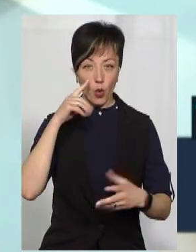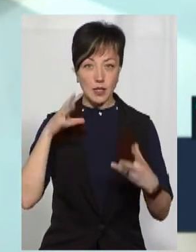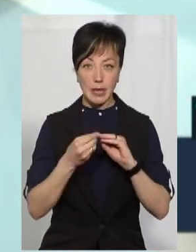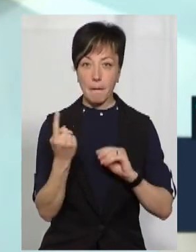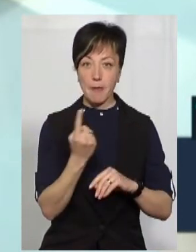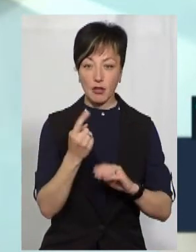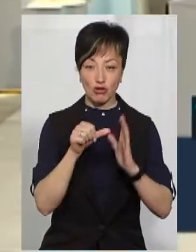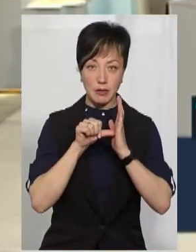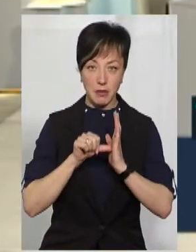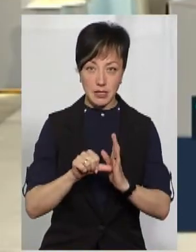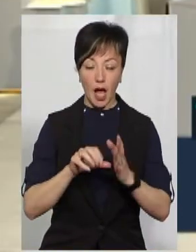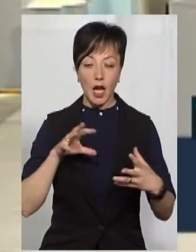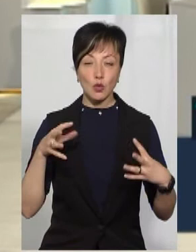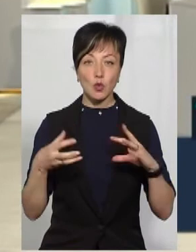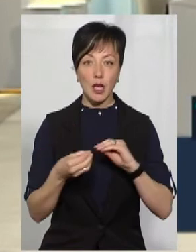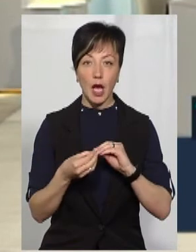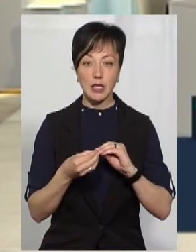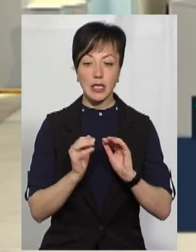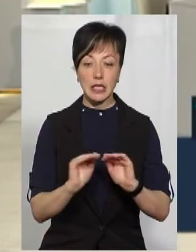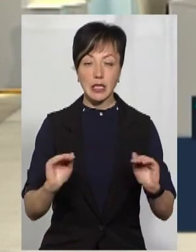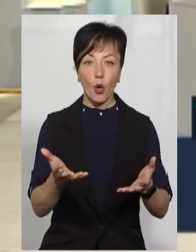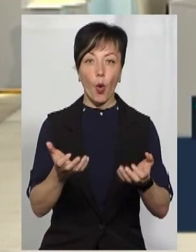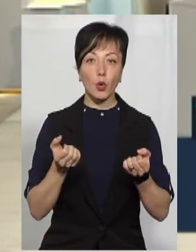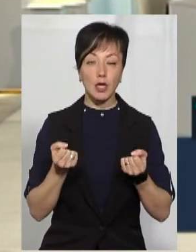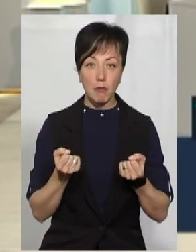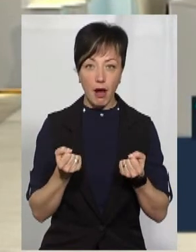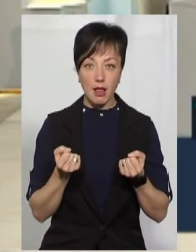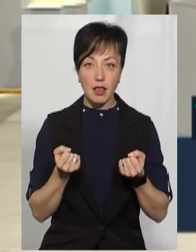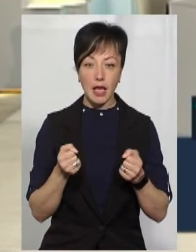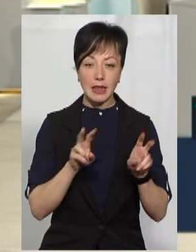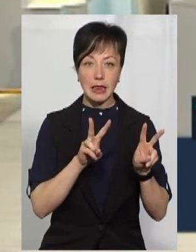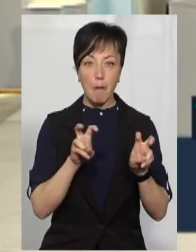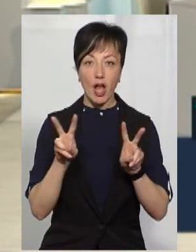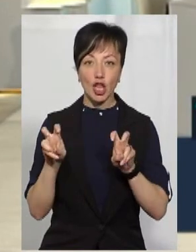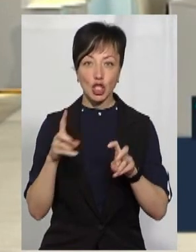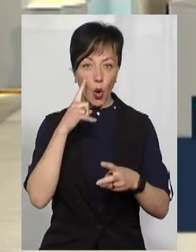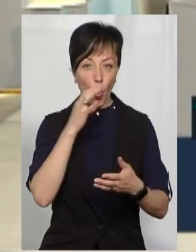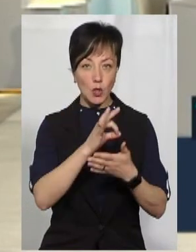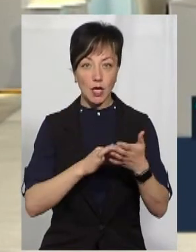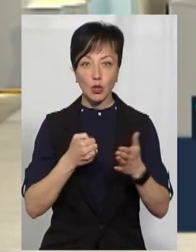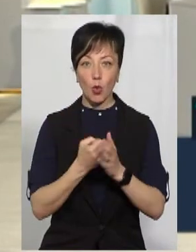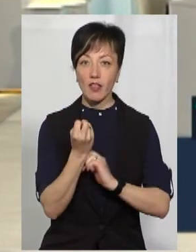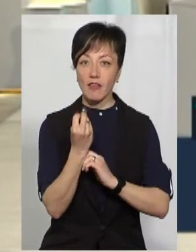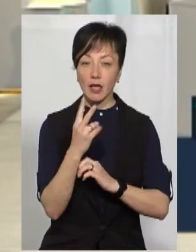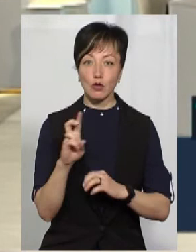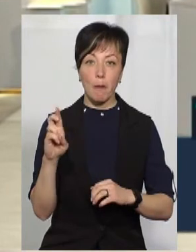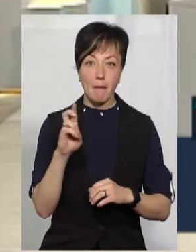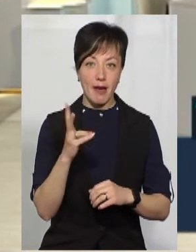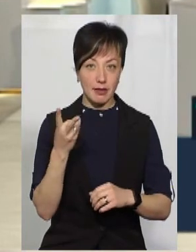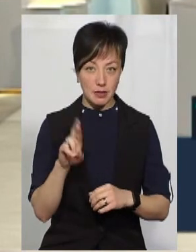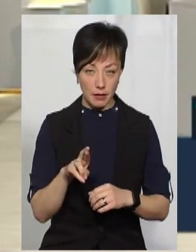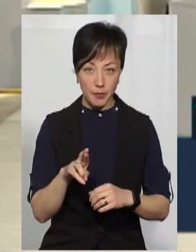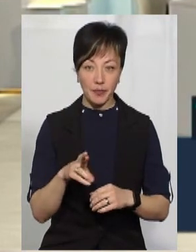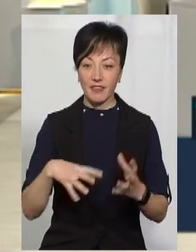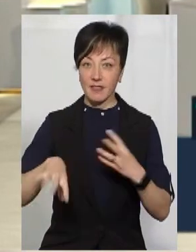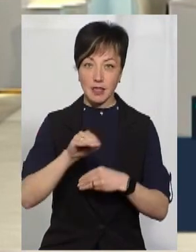перший семестр, результати, які учні отримали, тематичне оцінювання до 12 березня, а